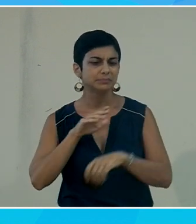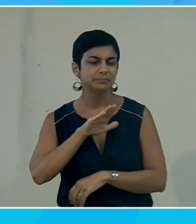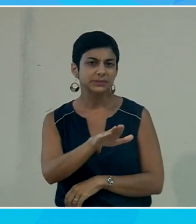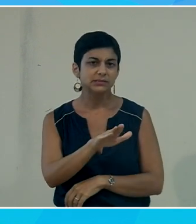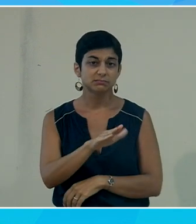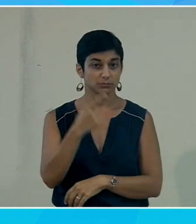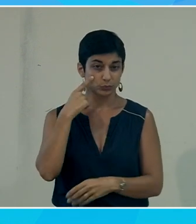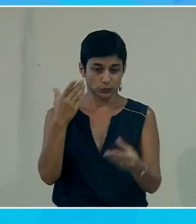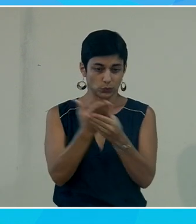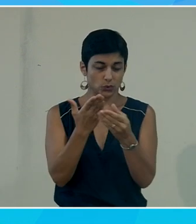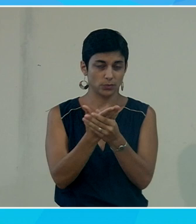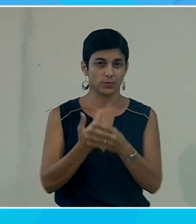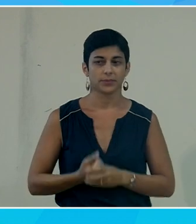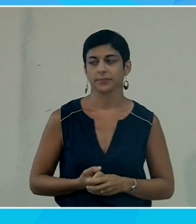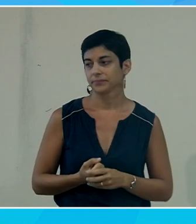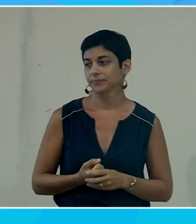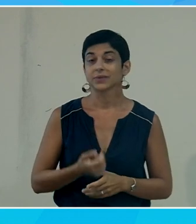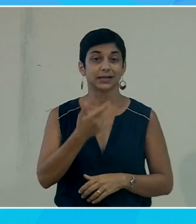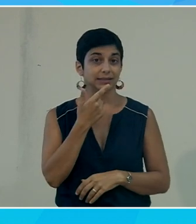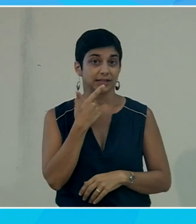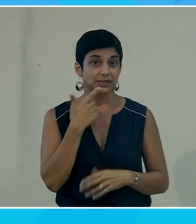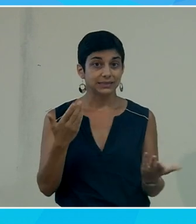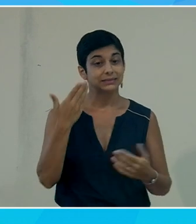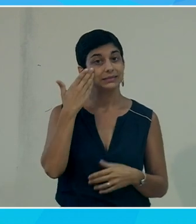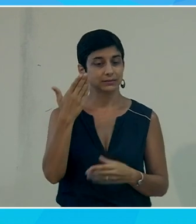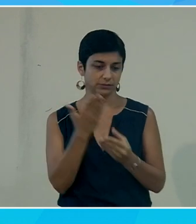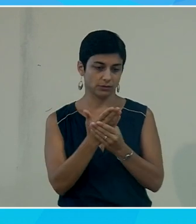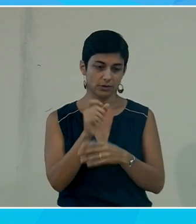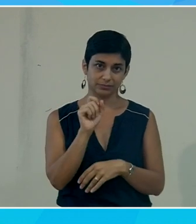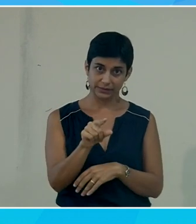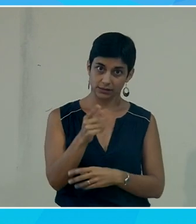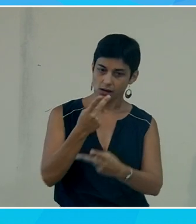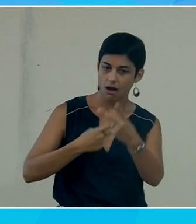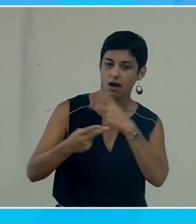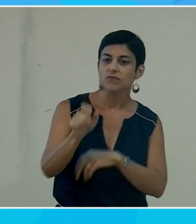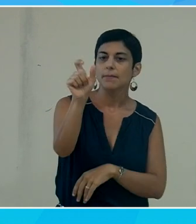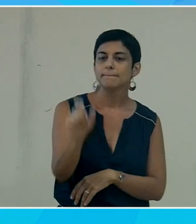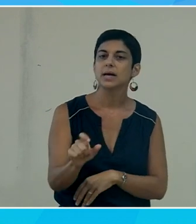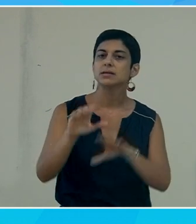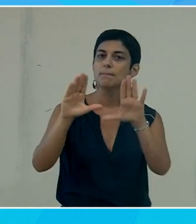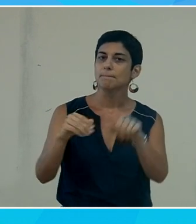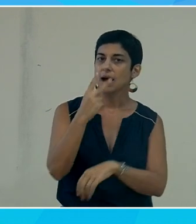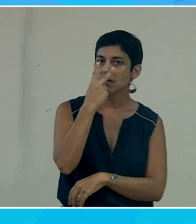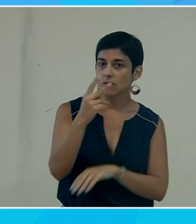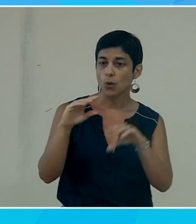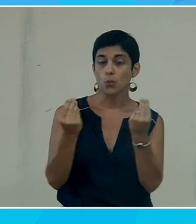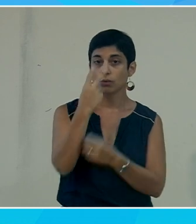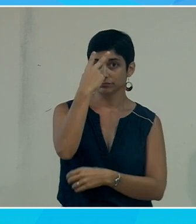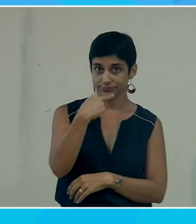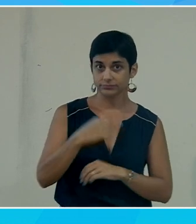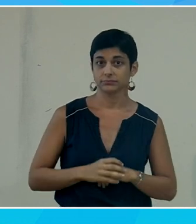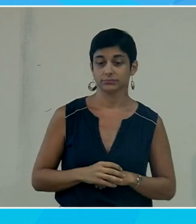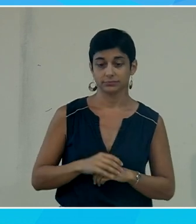sur un document ? Principalement, que si j'envoie ce document à une personne malvoyante ou non-voyante, elle va